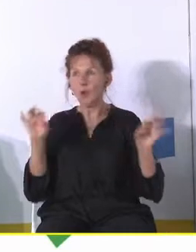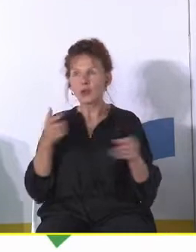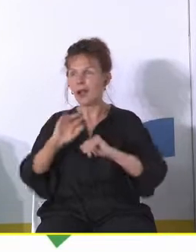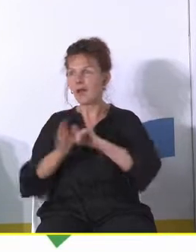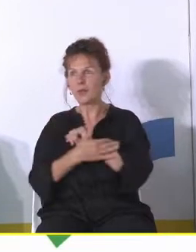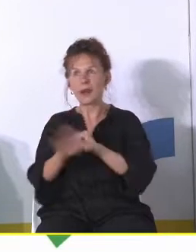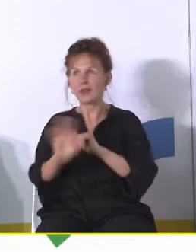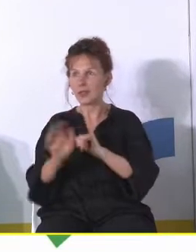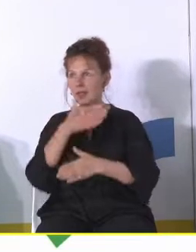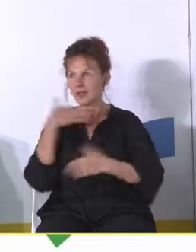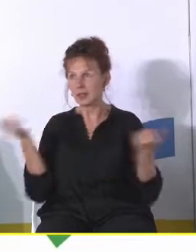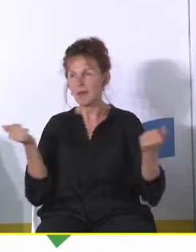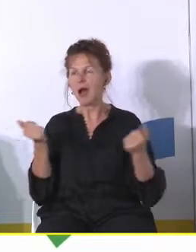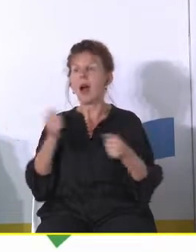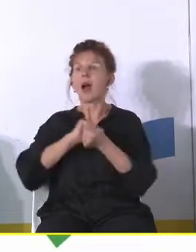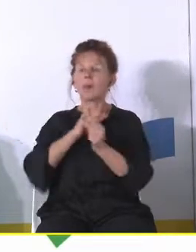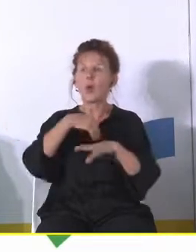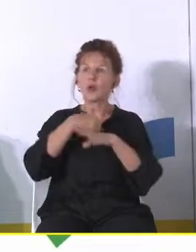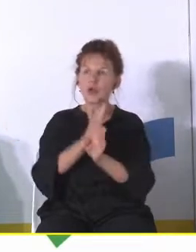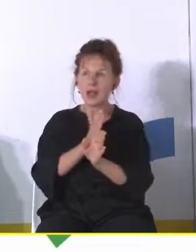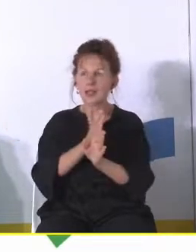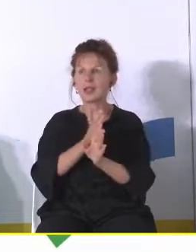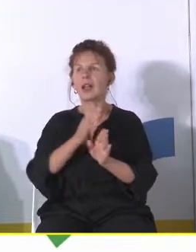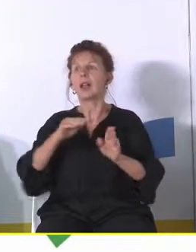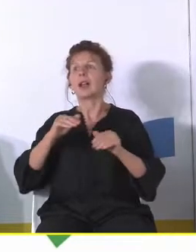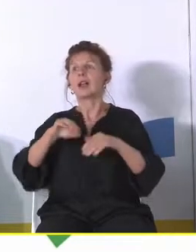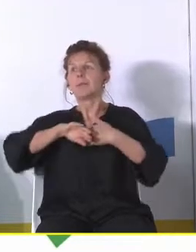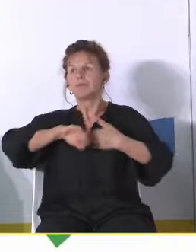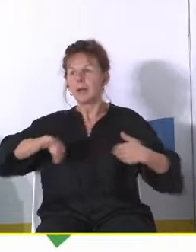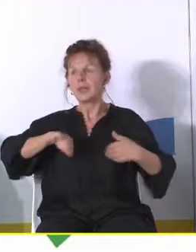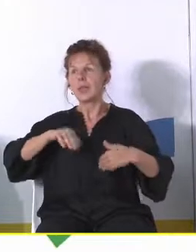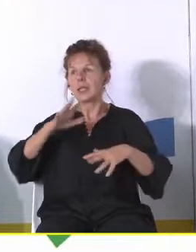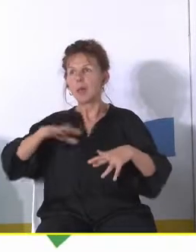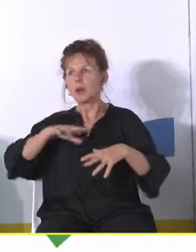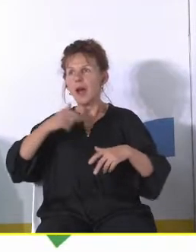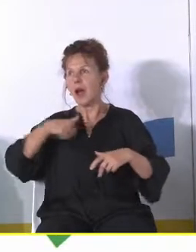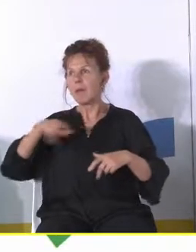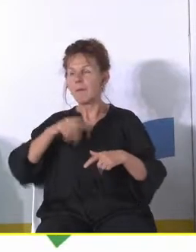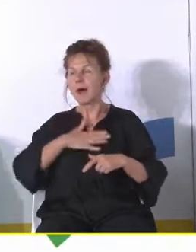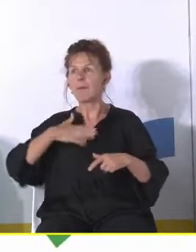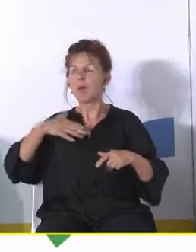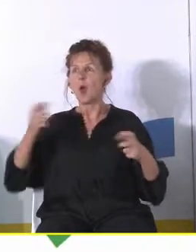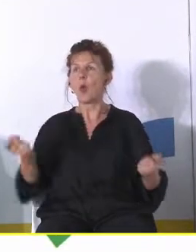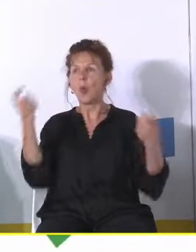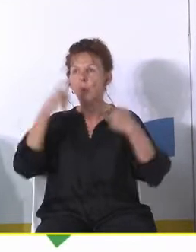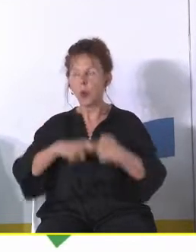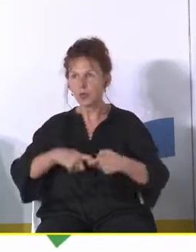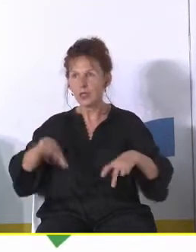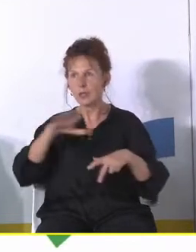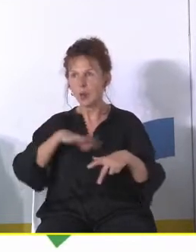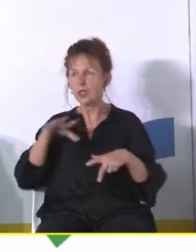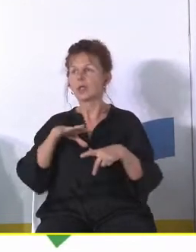dzielenie społeczeństwa a my mamy łączyć społeczeństwo brakuje mi